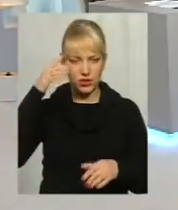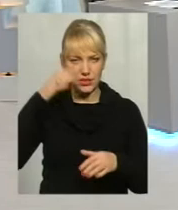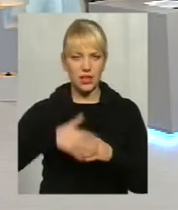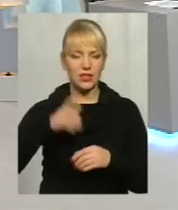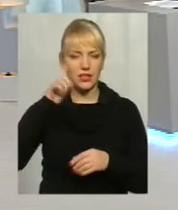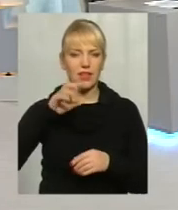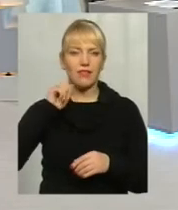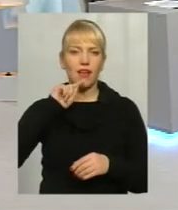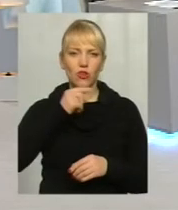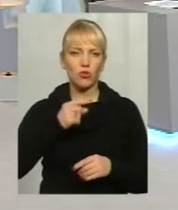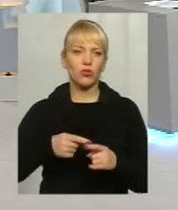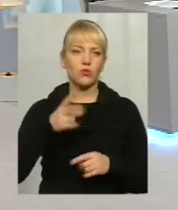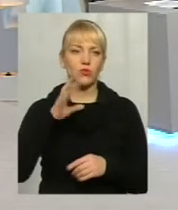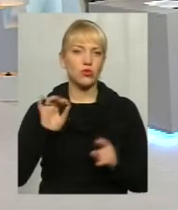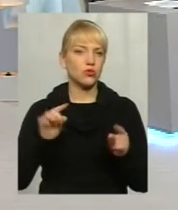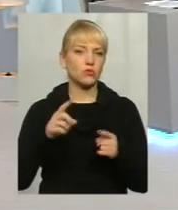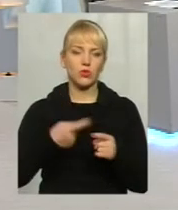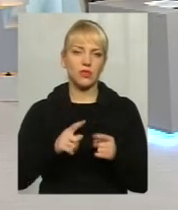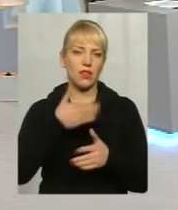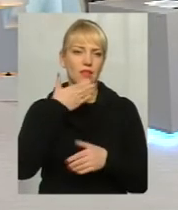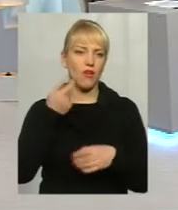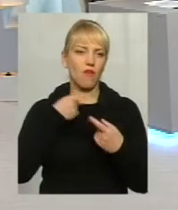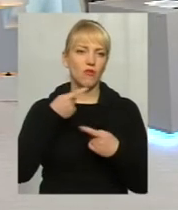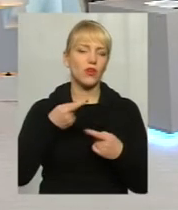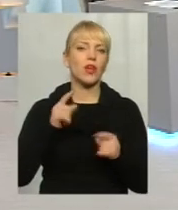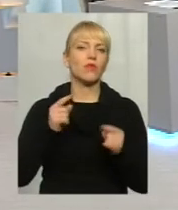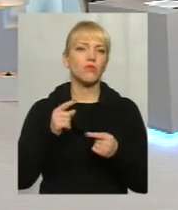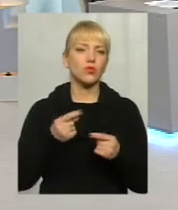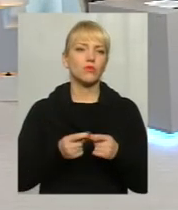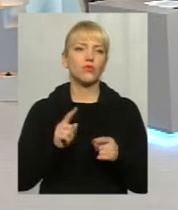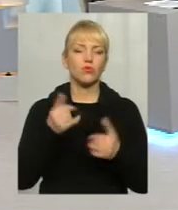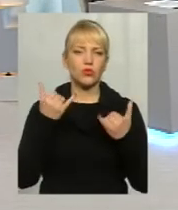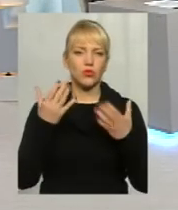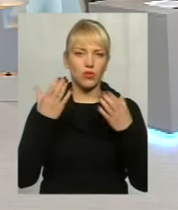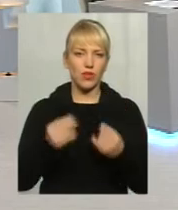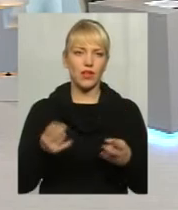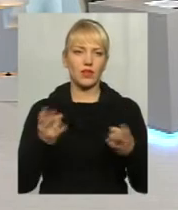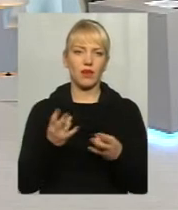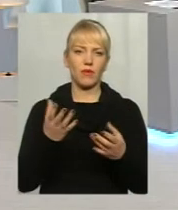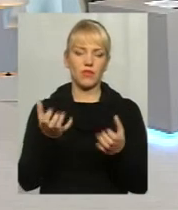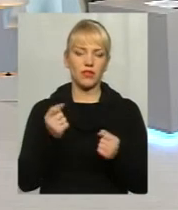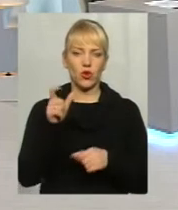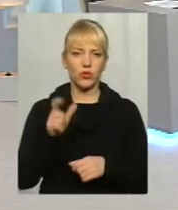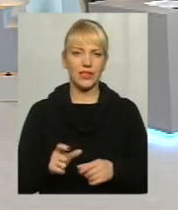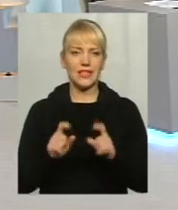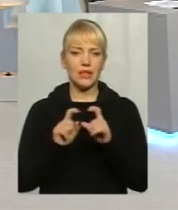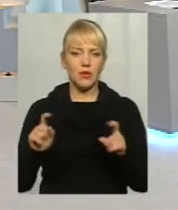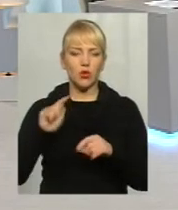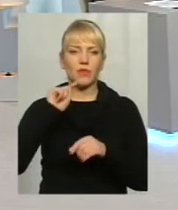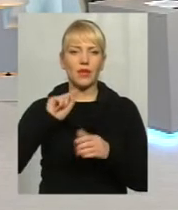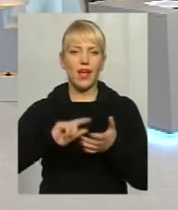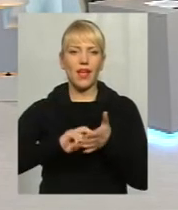галазах розуміється добре. Але він чомусь про це не говорить. Не говорить про що? Що на сьогоднішній день має бути взяти людина з департаменту економіки,